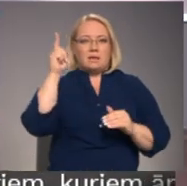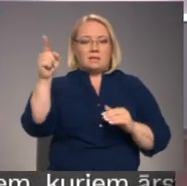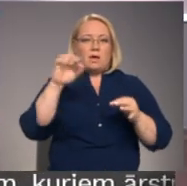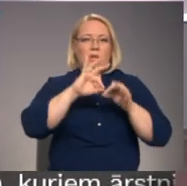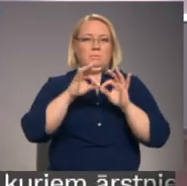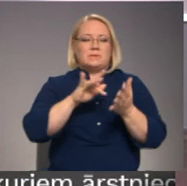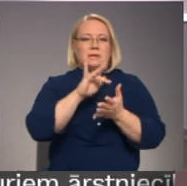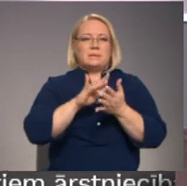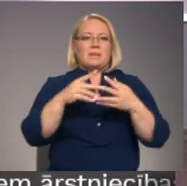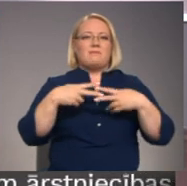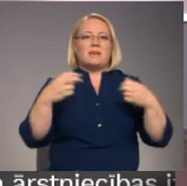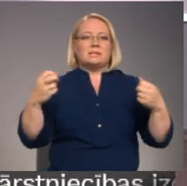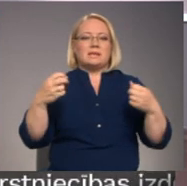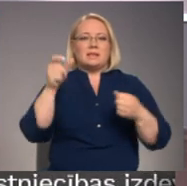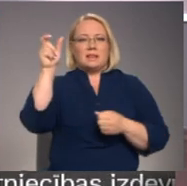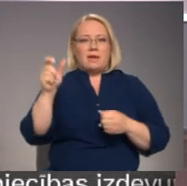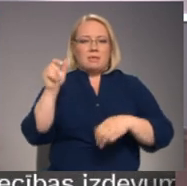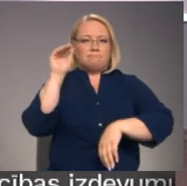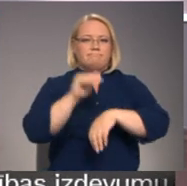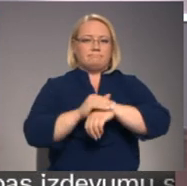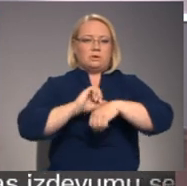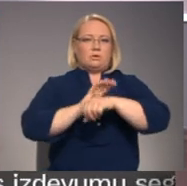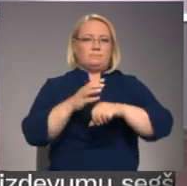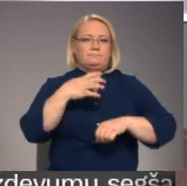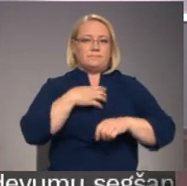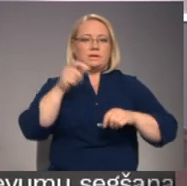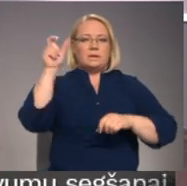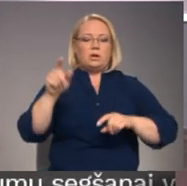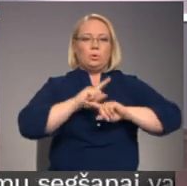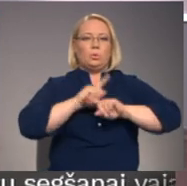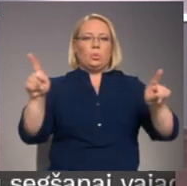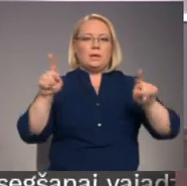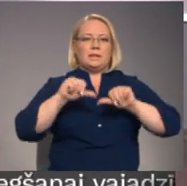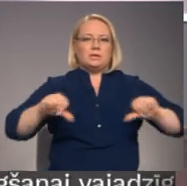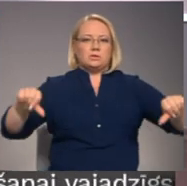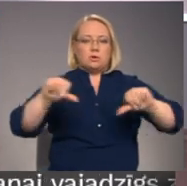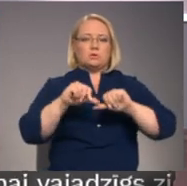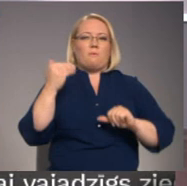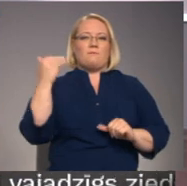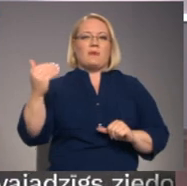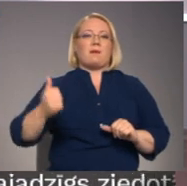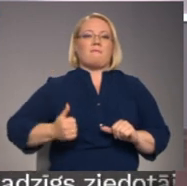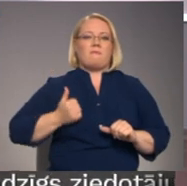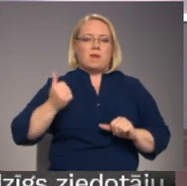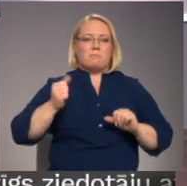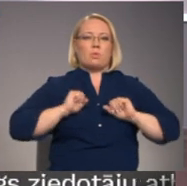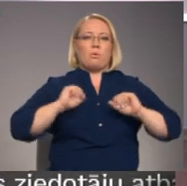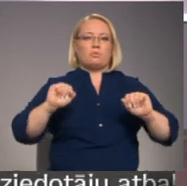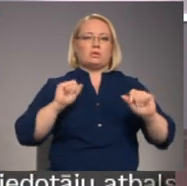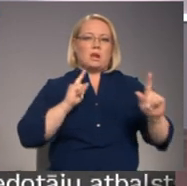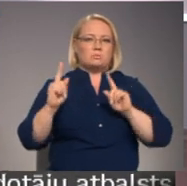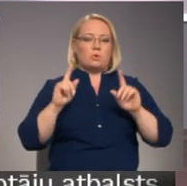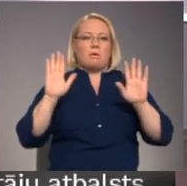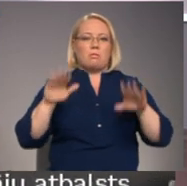klientam koncentrēt saslimšana ar COVID-19. Klients nekavējoties izolēts un viņa pārsāvētais uzņēmums nodrošinājas transportu,